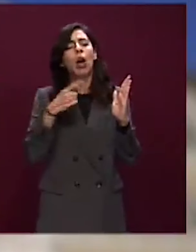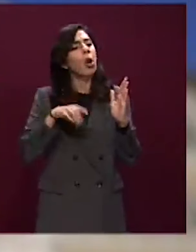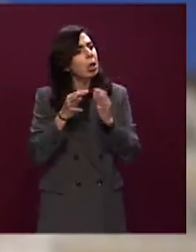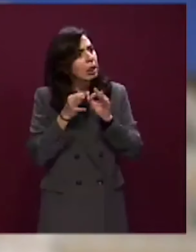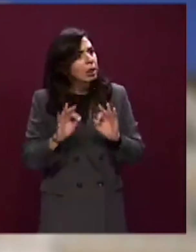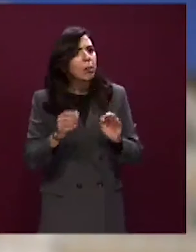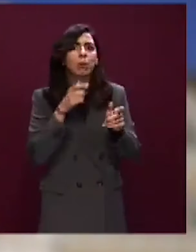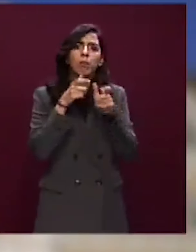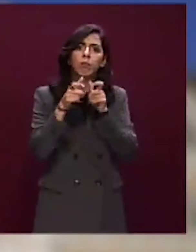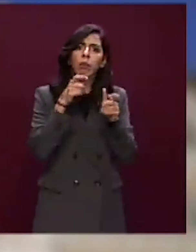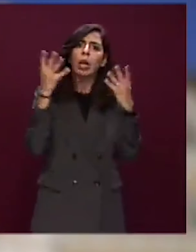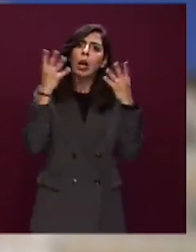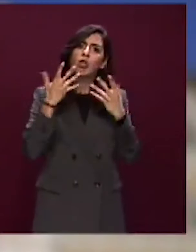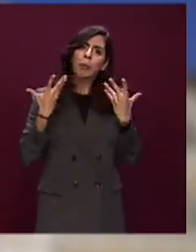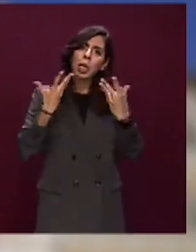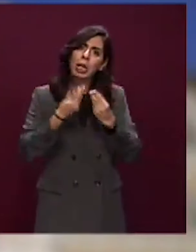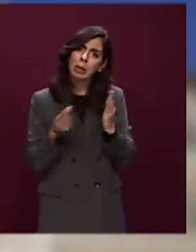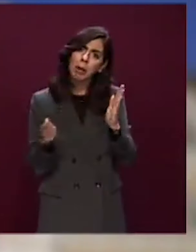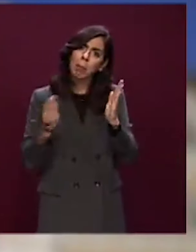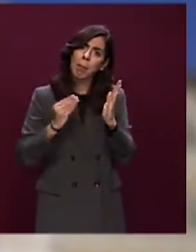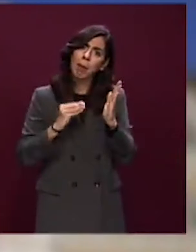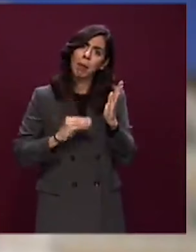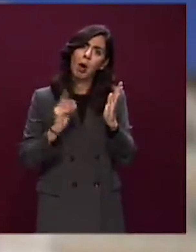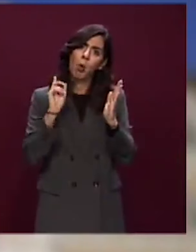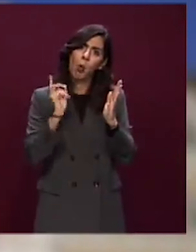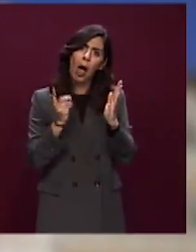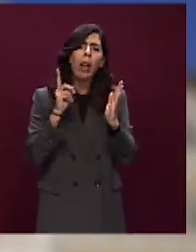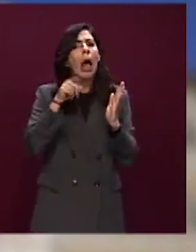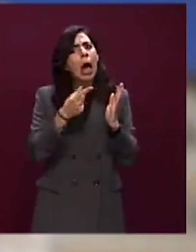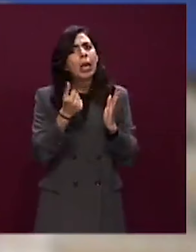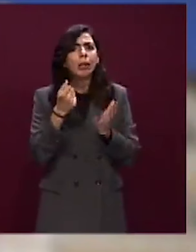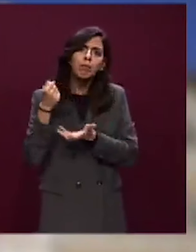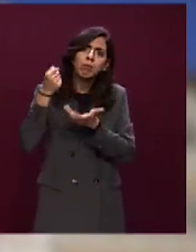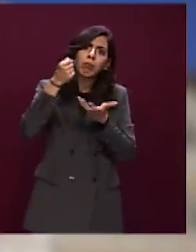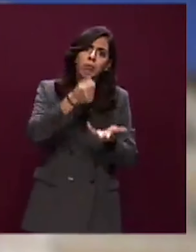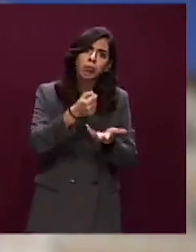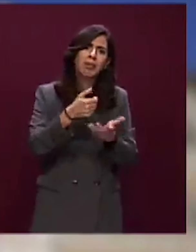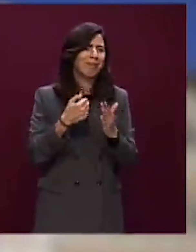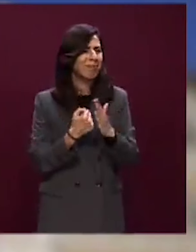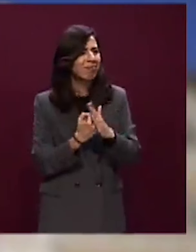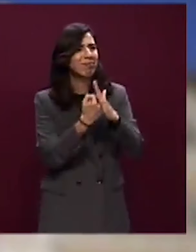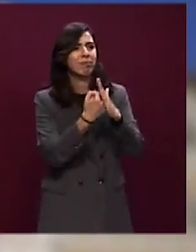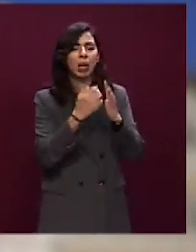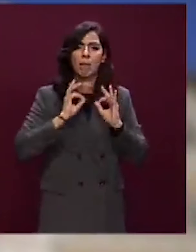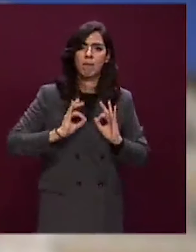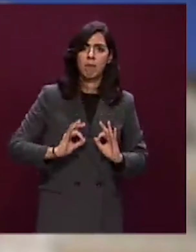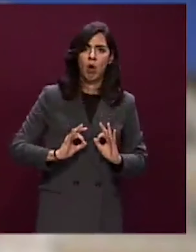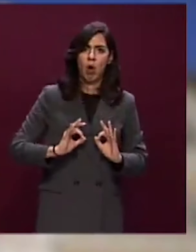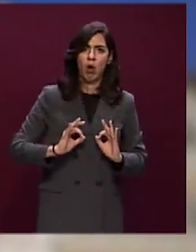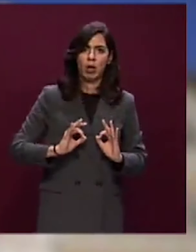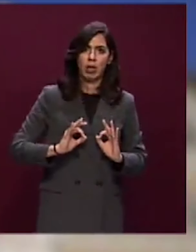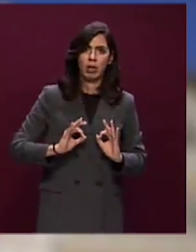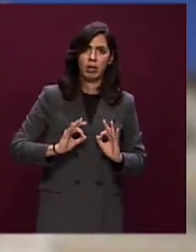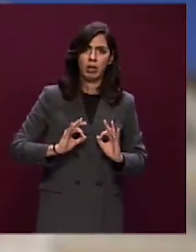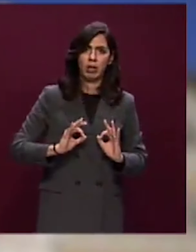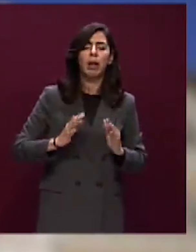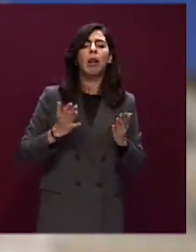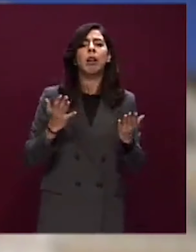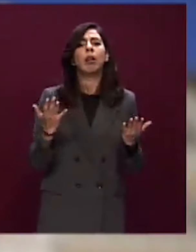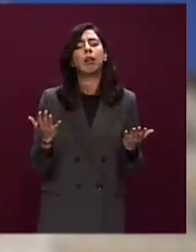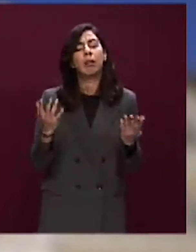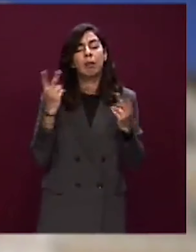anche con coperture economiche, a favore delle forze dell'ordine. E poi c'è una cosa che però non funziona.